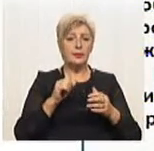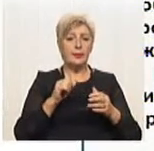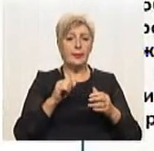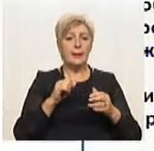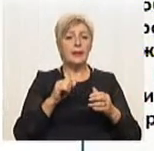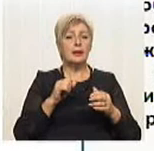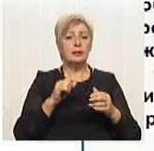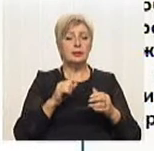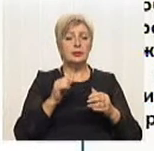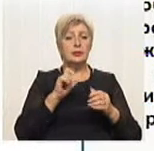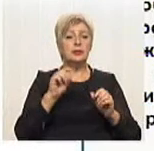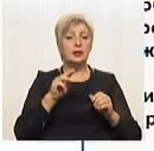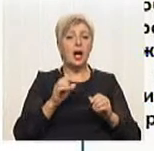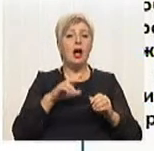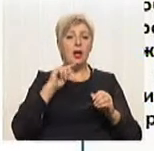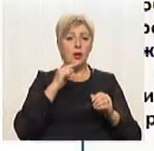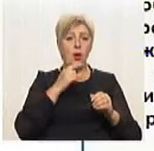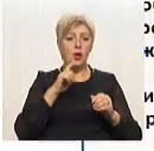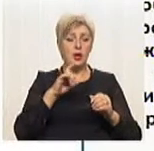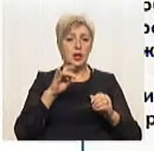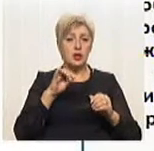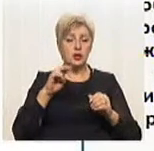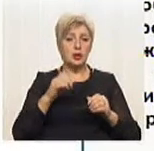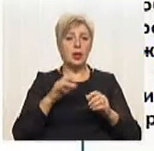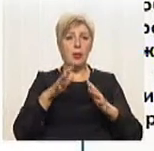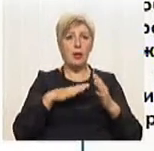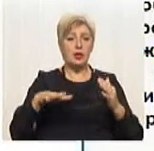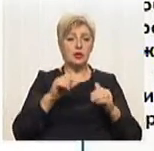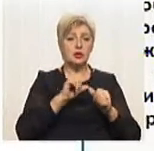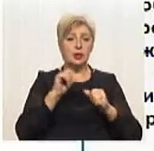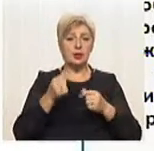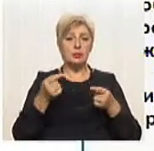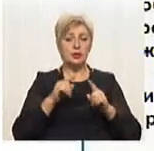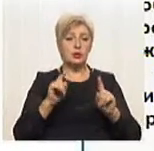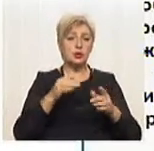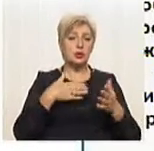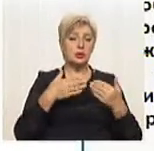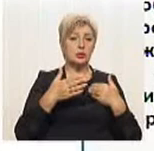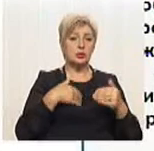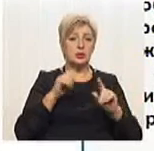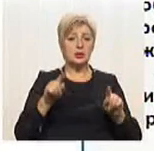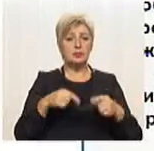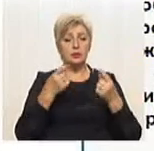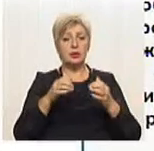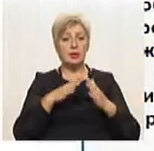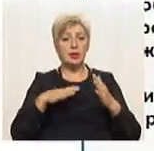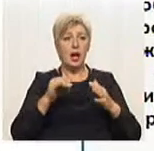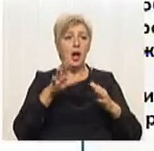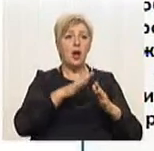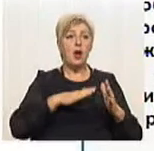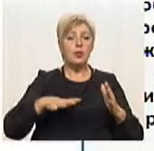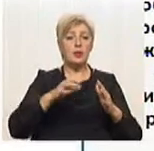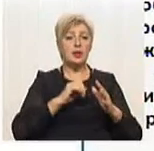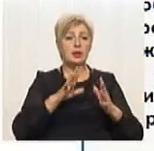-заповідного фонду та екологічної мережі, крім тих, що стосуються створення або розширення територій та об'єктів природно